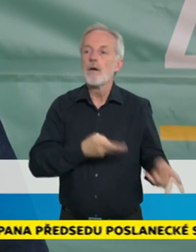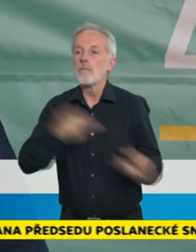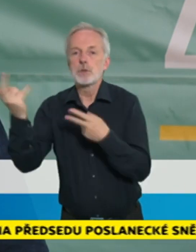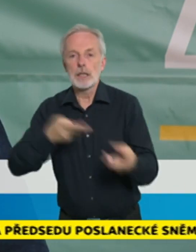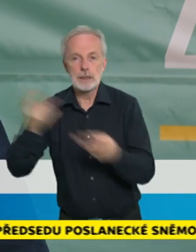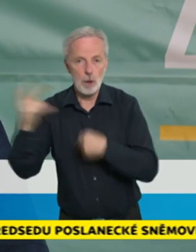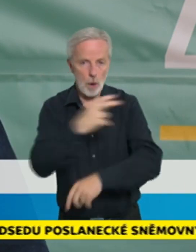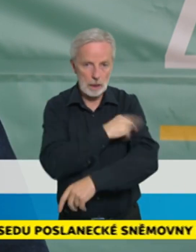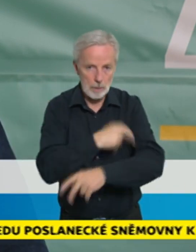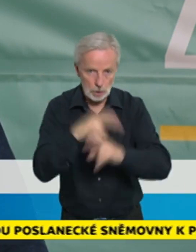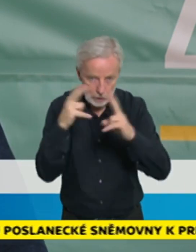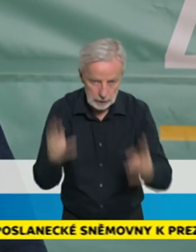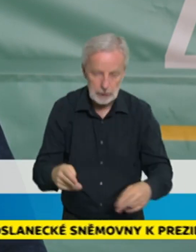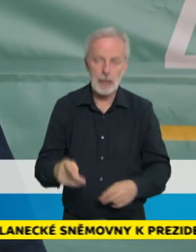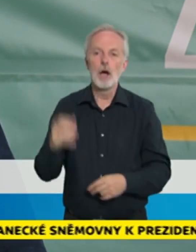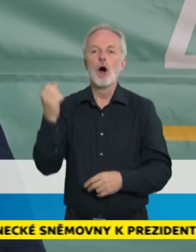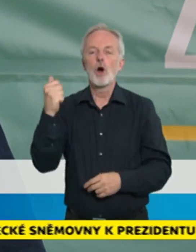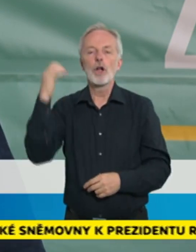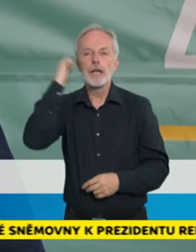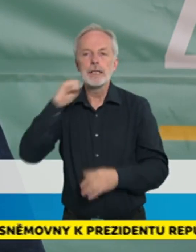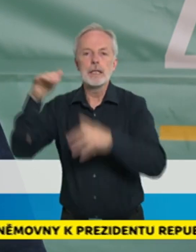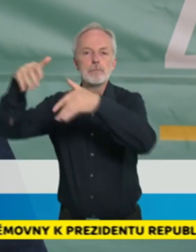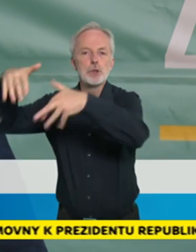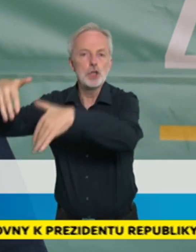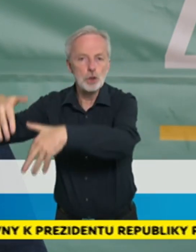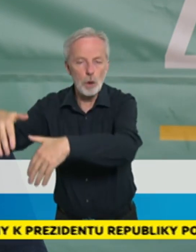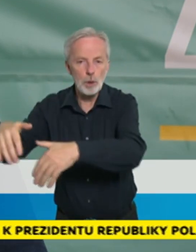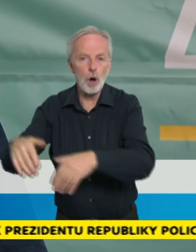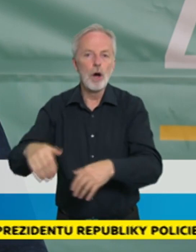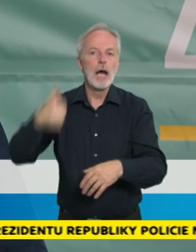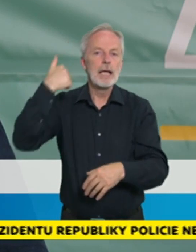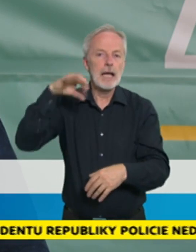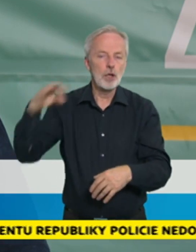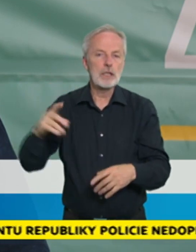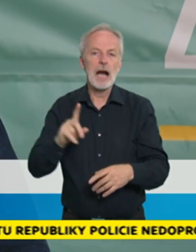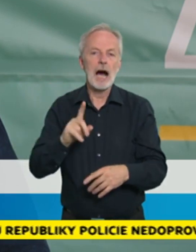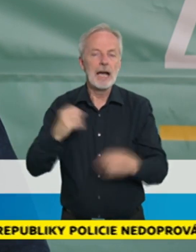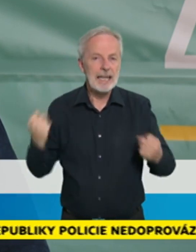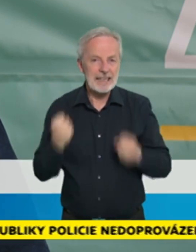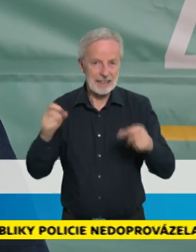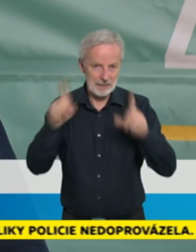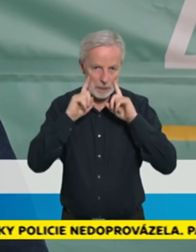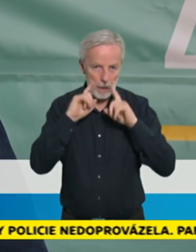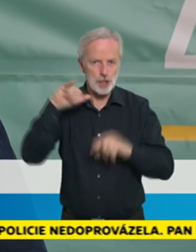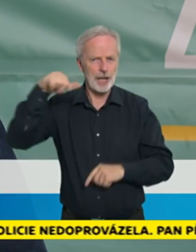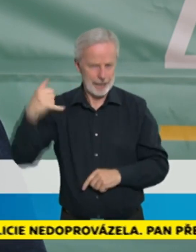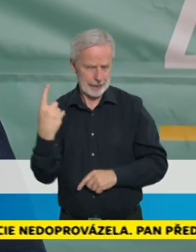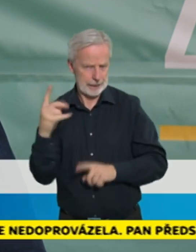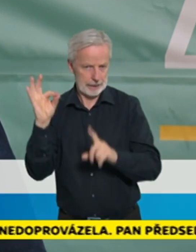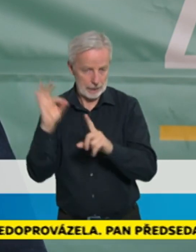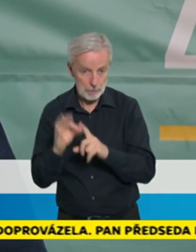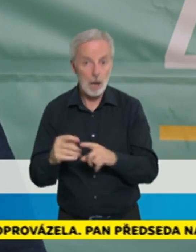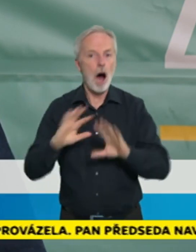a všechny tyhle údaje vyhodnocujeme a v současné chvíli se pohybujeme ve scénáři střední